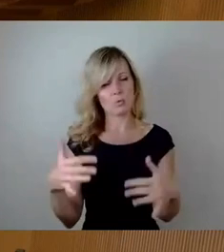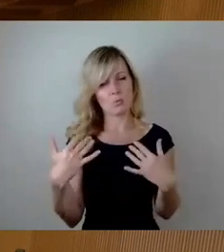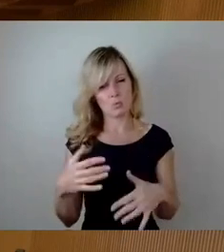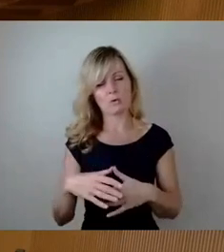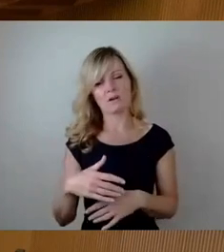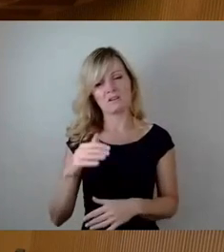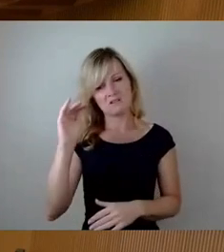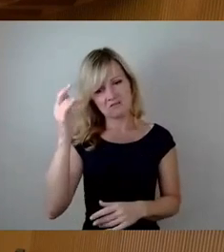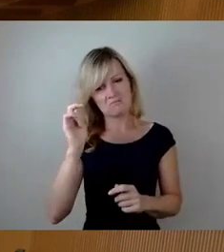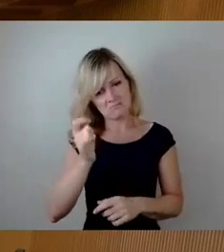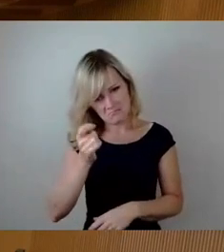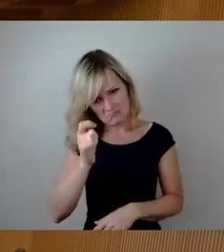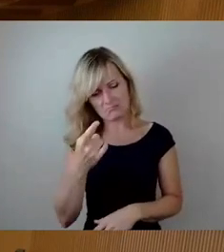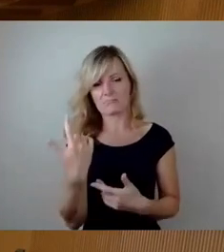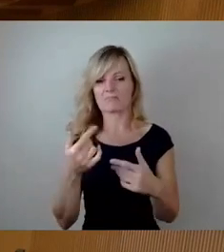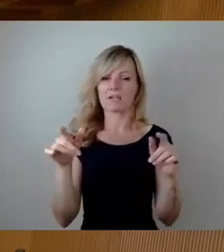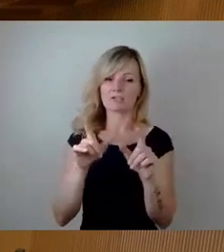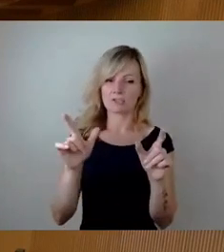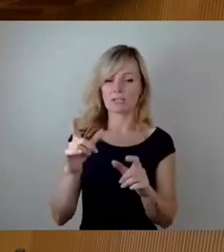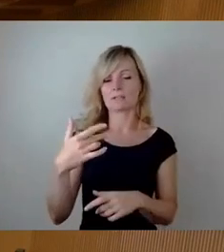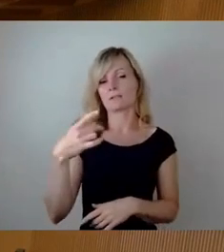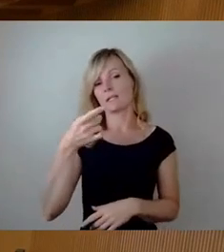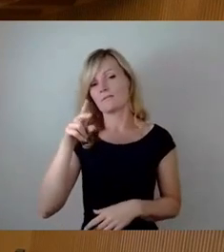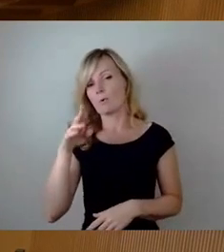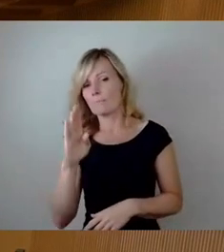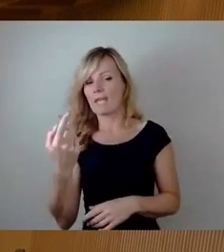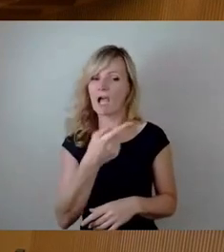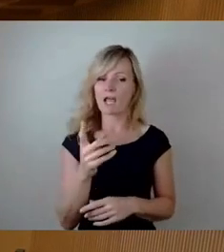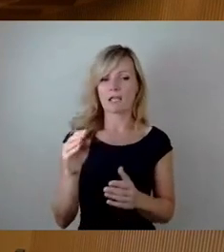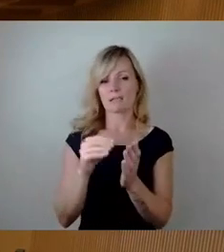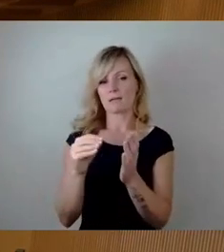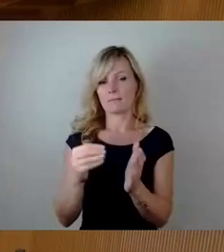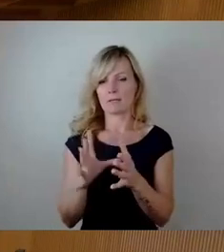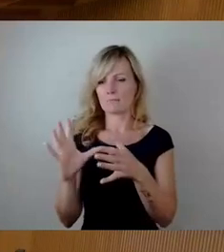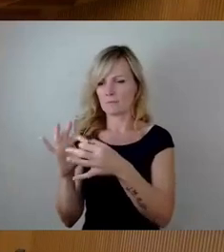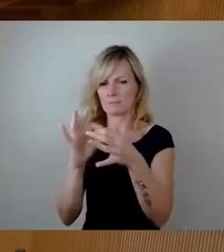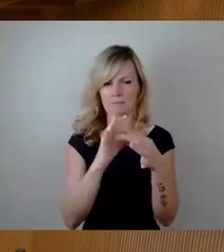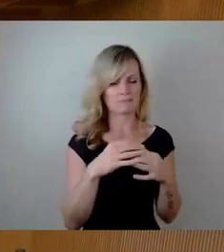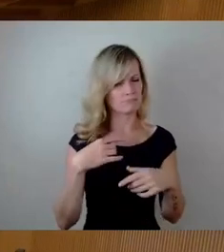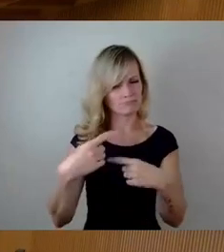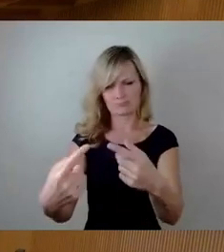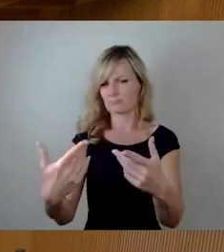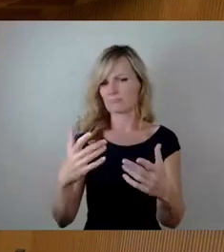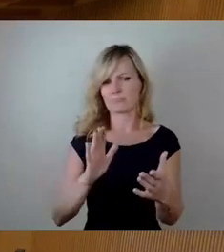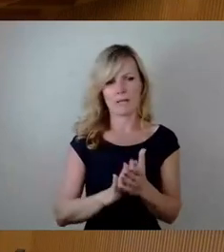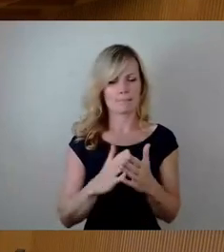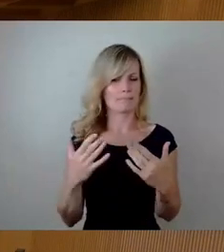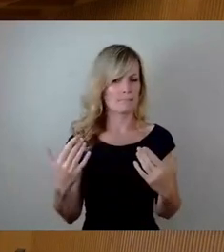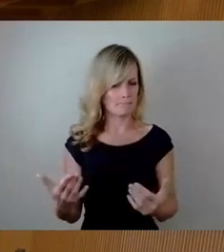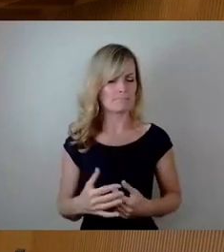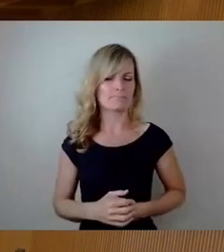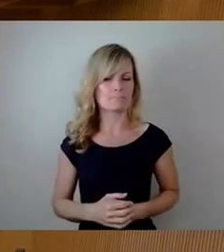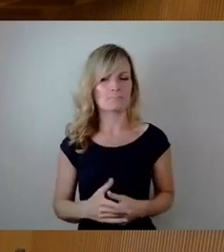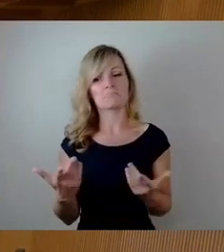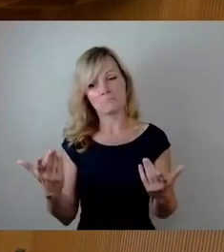den Veranstalter, an die DVB, an alle mitwirken, wie da ein Rad ins andere gegriffen hat. nun ist vielleicht nicht so, dass es nie noch besser